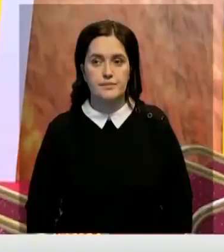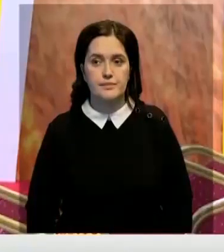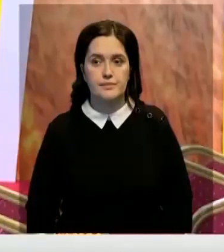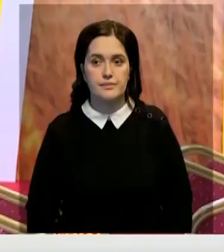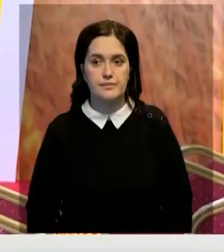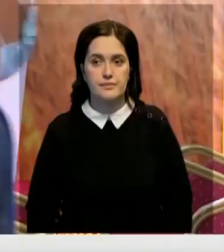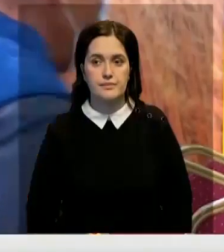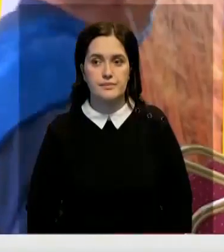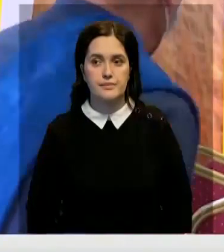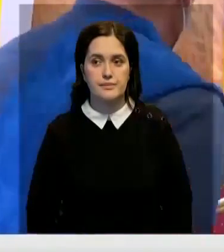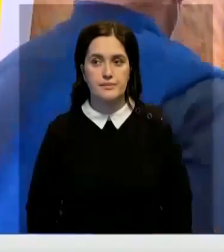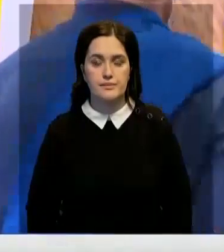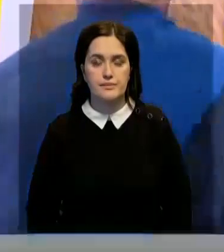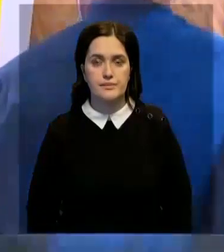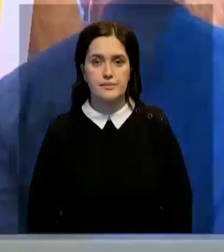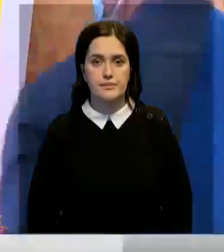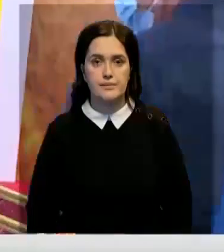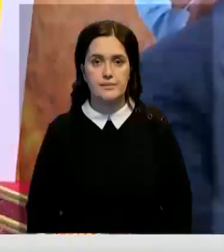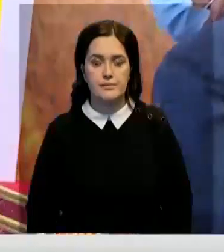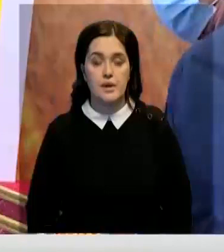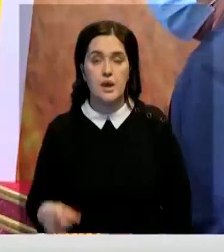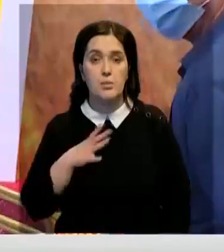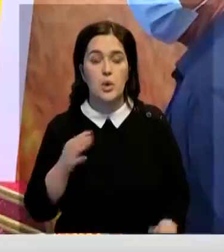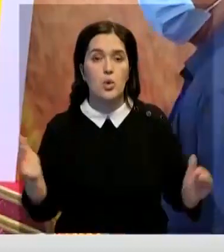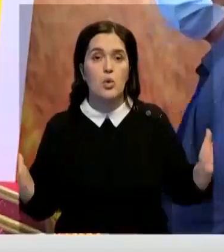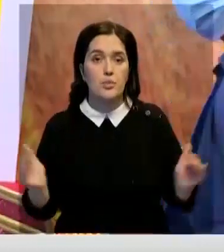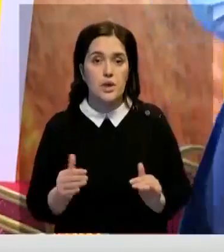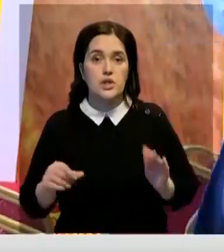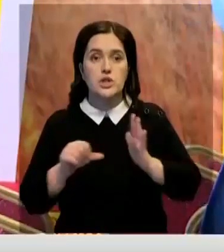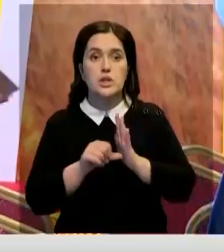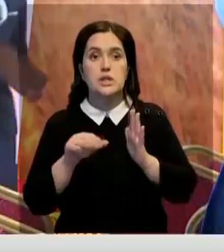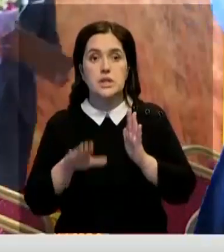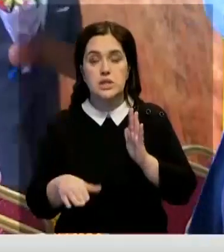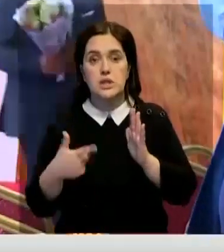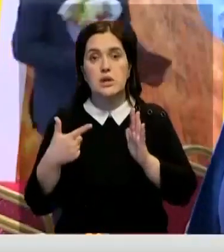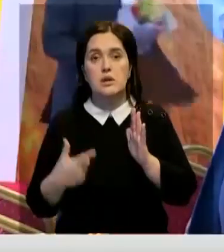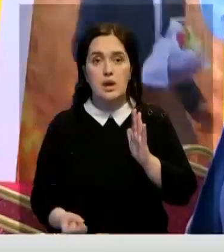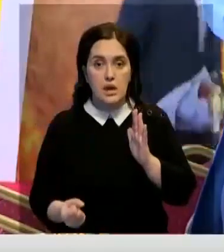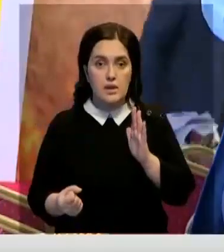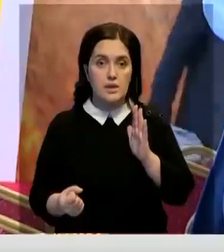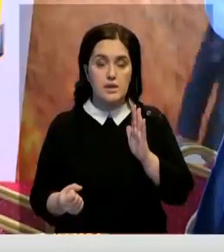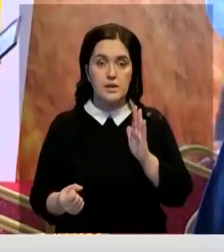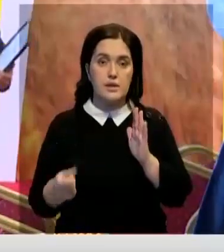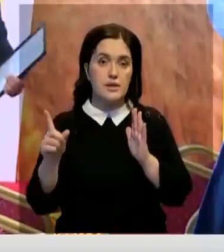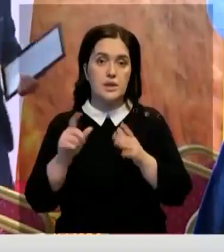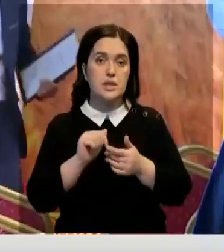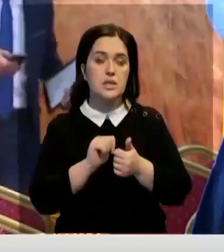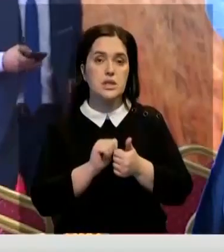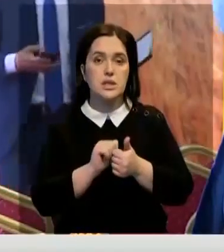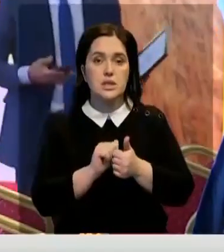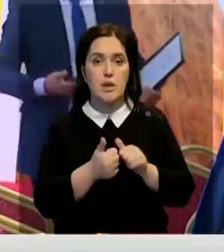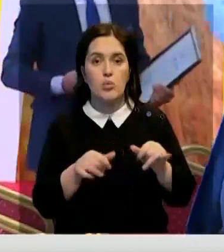Посевы основной культуры риса в текущем году были уменьшены на 6 тысяч гектаров. При этом вместо него заменяющим мы